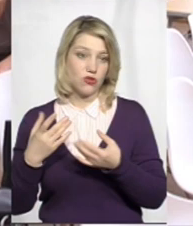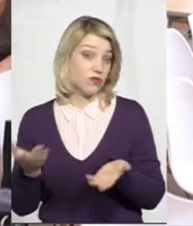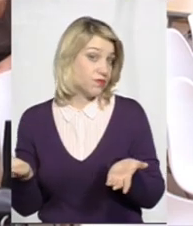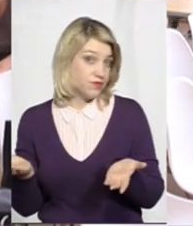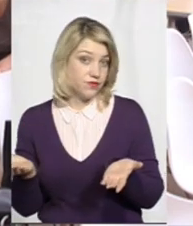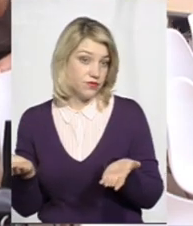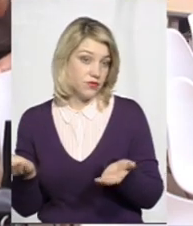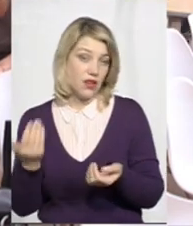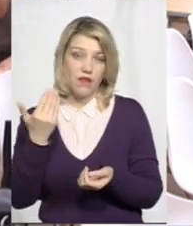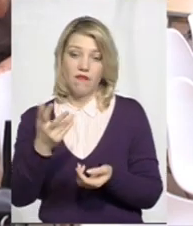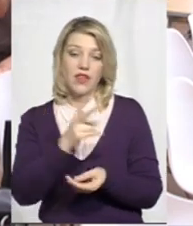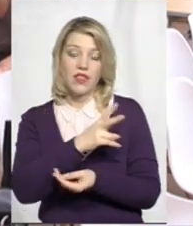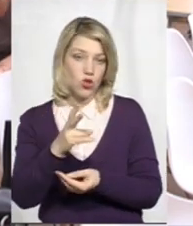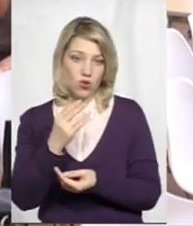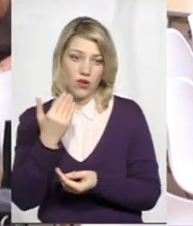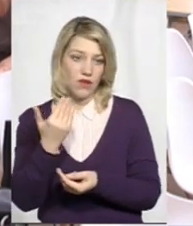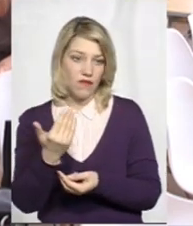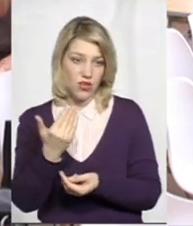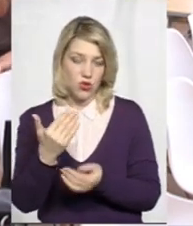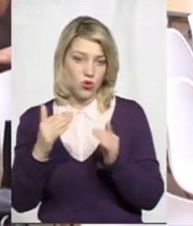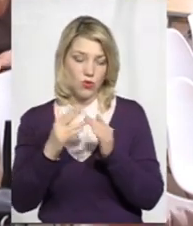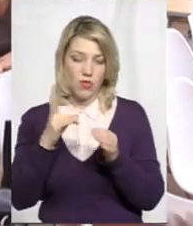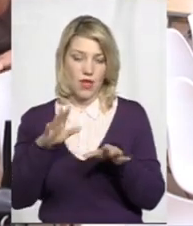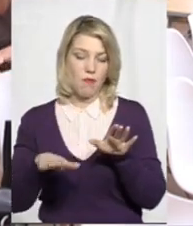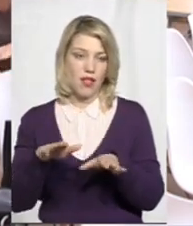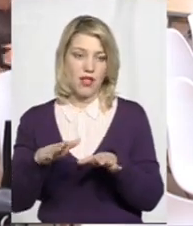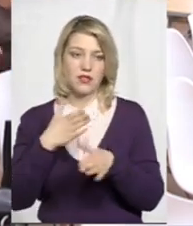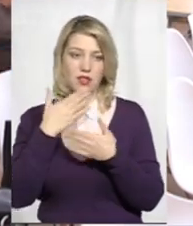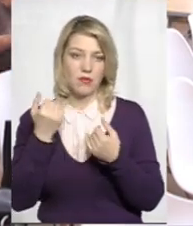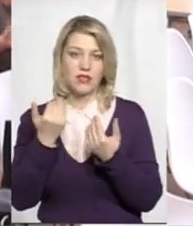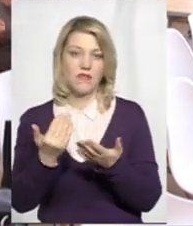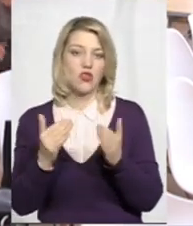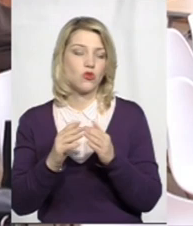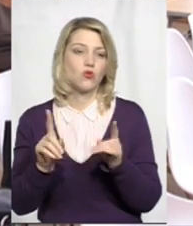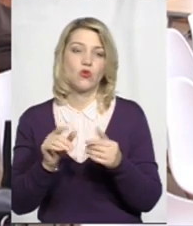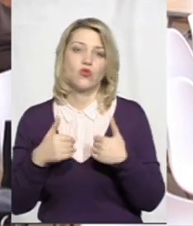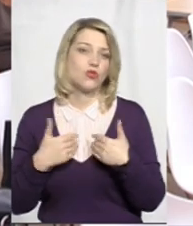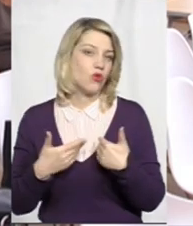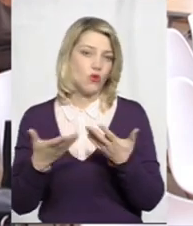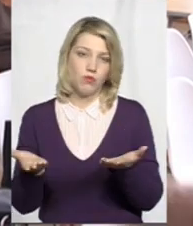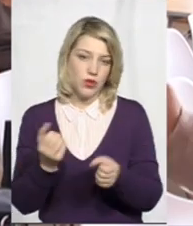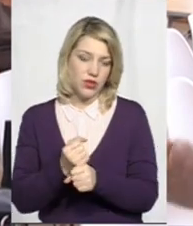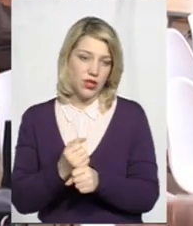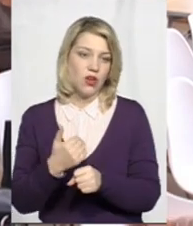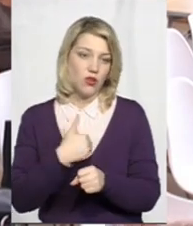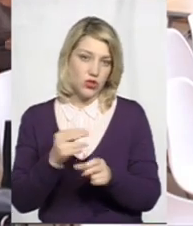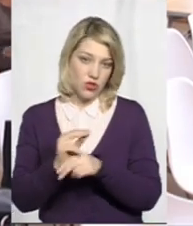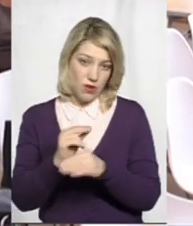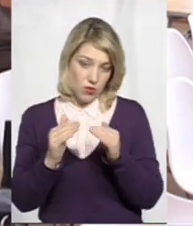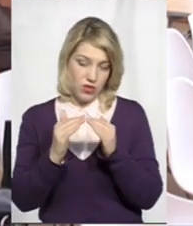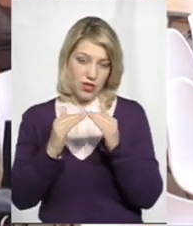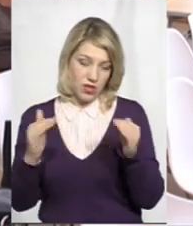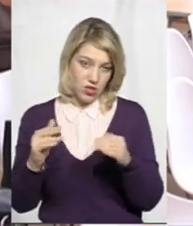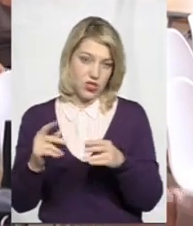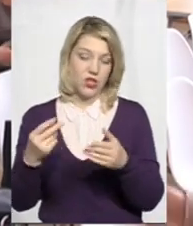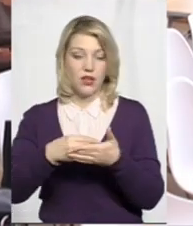ніхто вашого дому на нашому балансі немає. Це ваш дом, що хочете, то робіть. Хочете ремонт криші, ходіть, збирайте підписи.